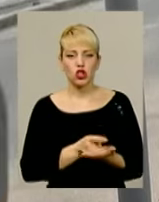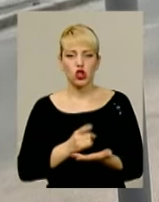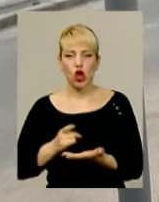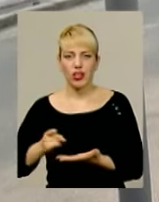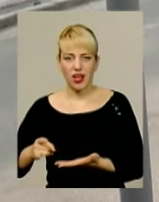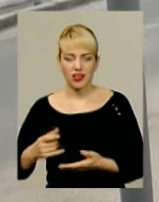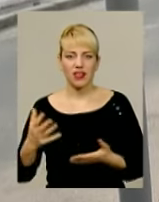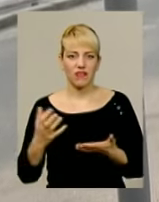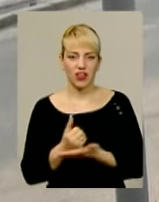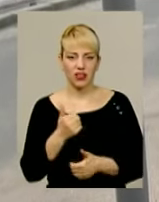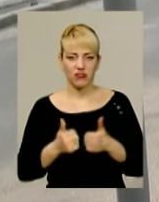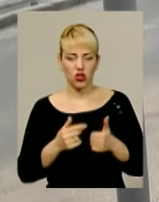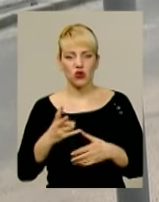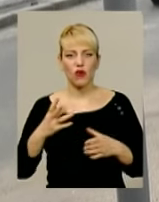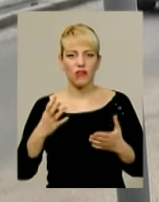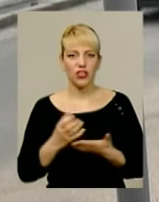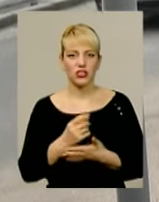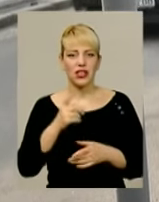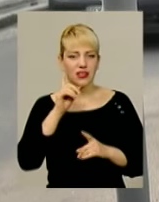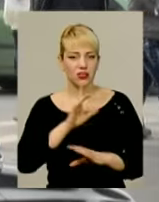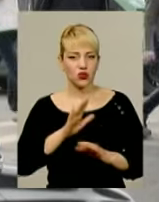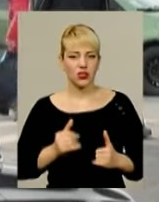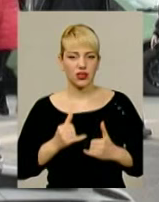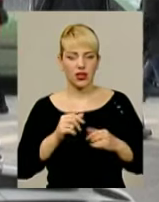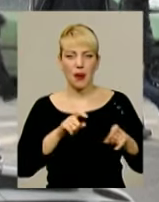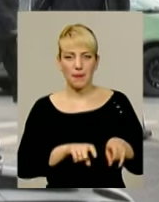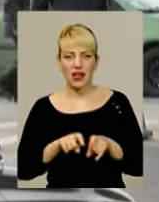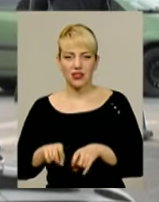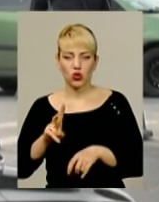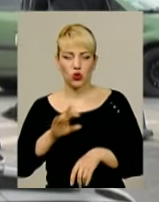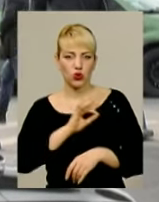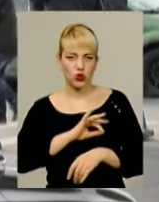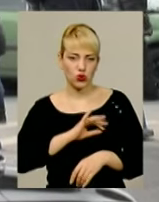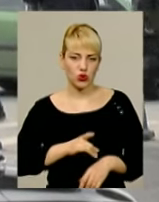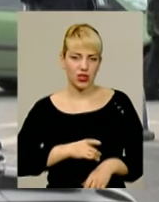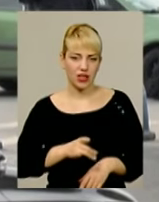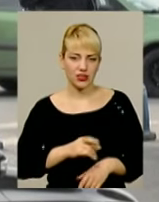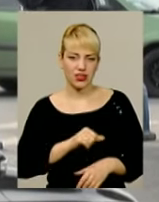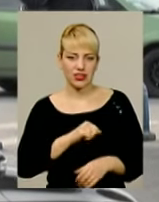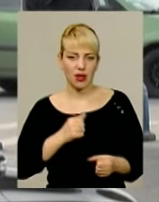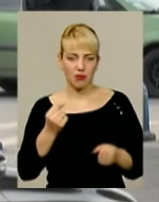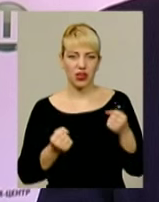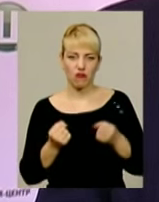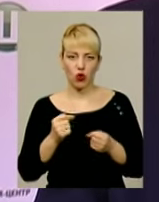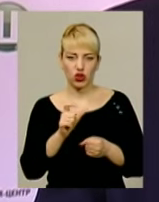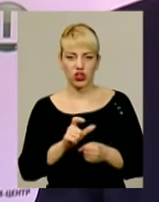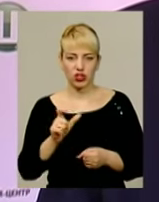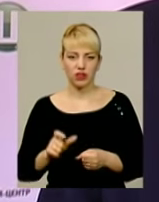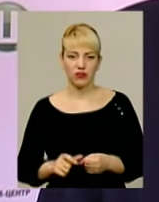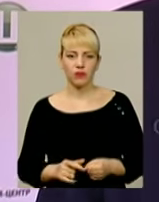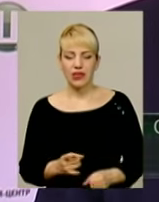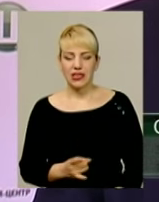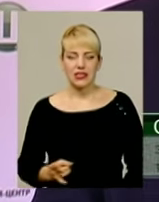Проте після цього і почалися певні незручності для пасажирів, які користуються таксі, та самих водіїв, кажуть, міськраді. Заїзд